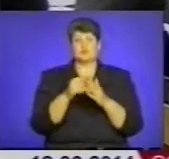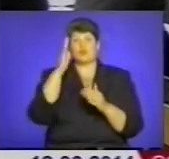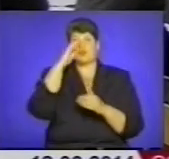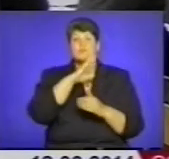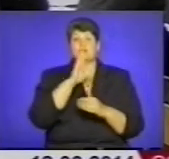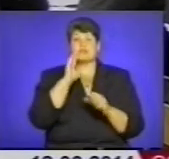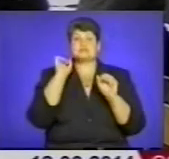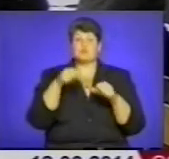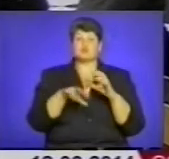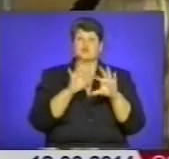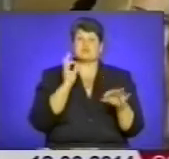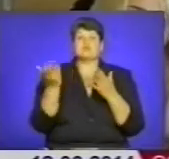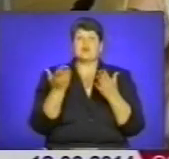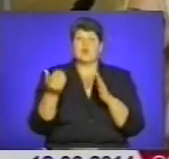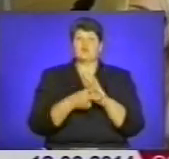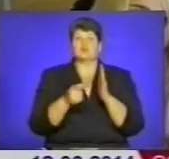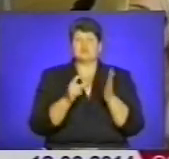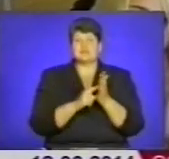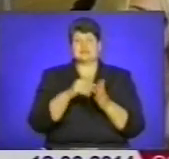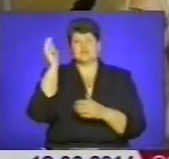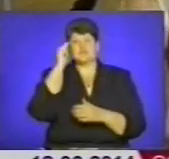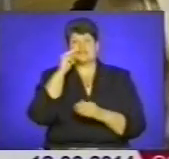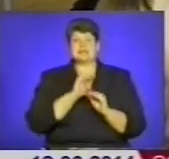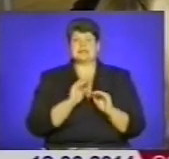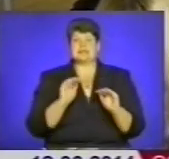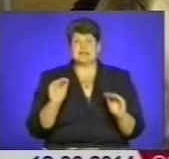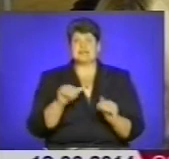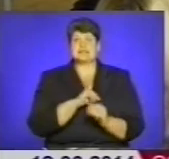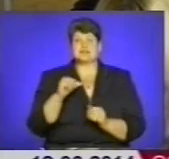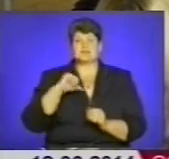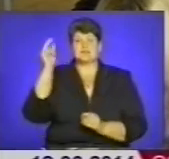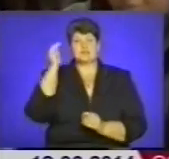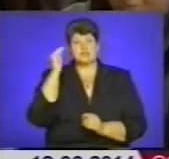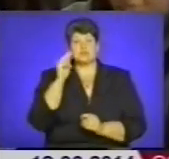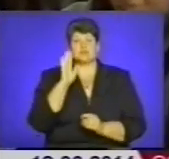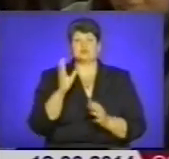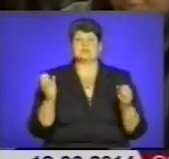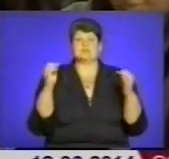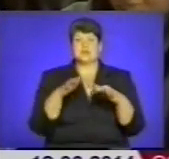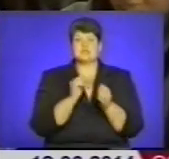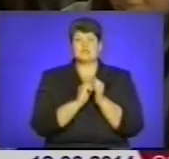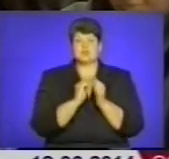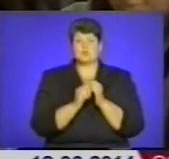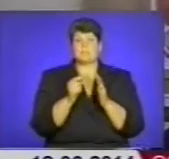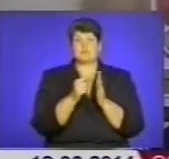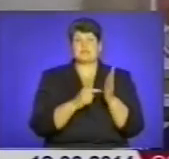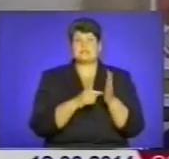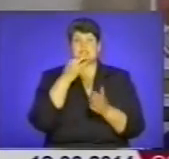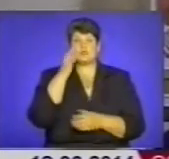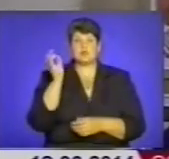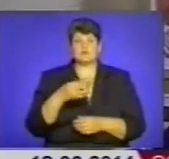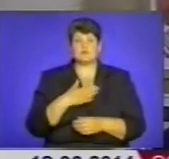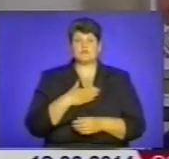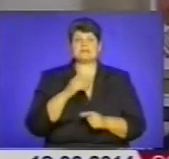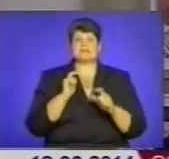зможуть обирати, у якому класі навчатиметься дитина. Самі ж педагоги збиратимуться частіше, аби поділитися досвідом. У нас семінар буде